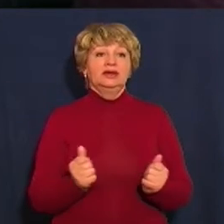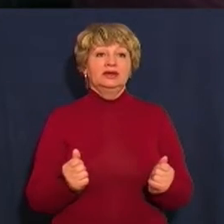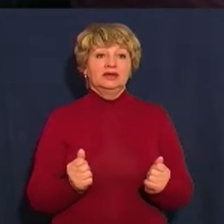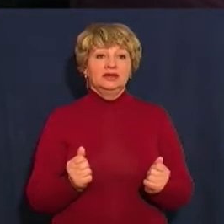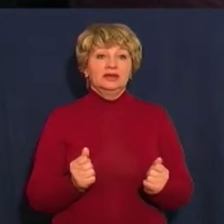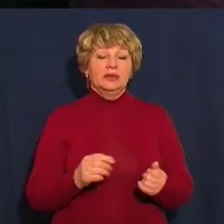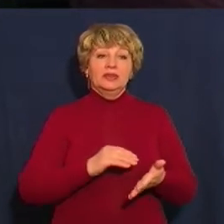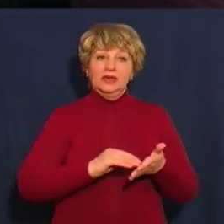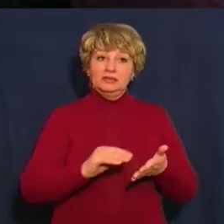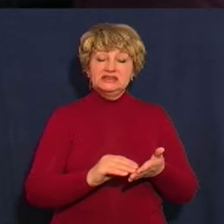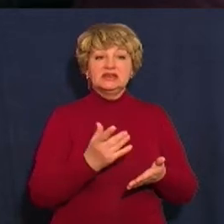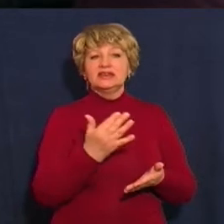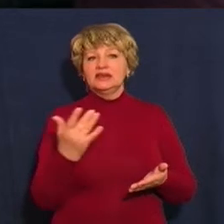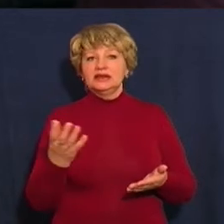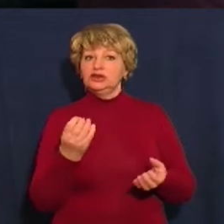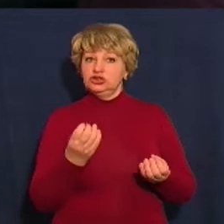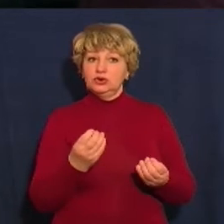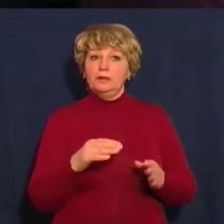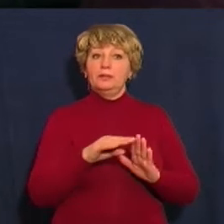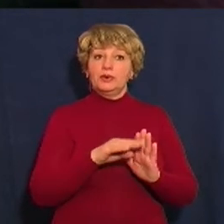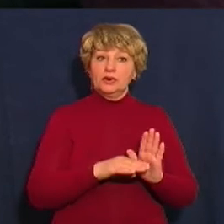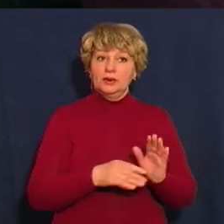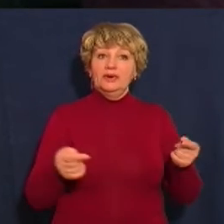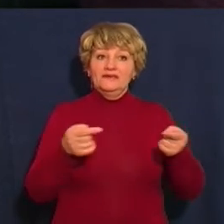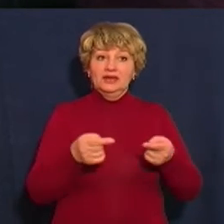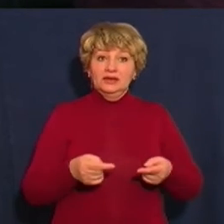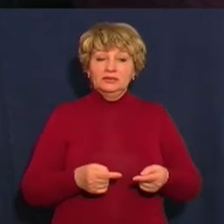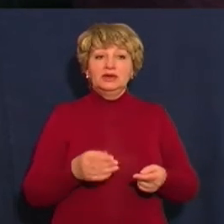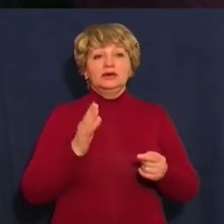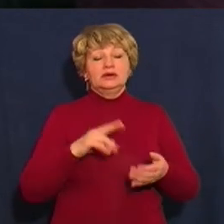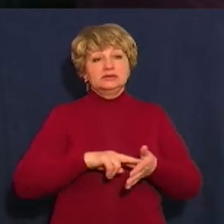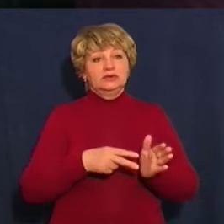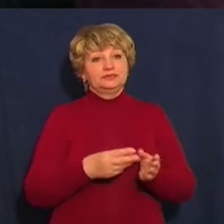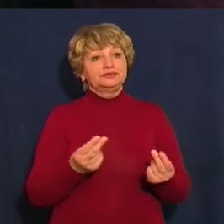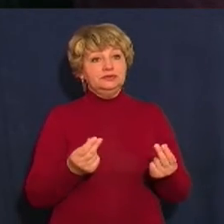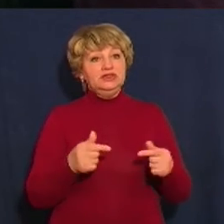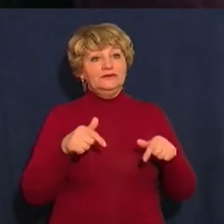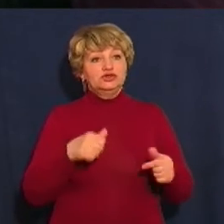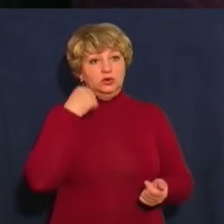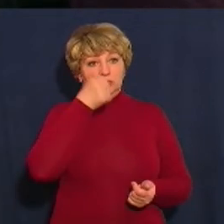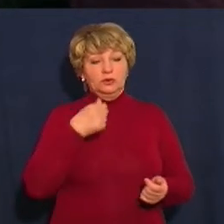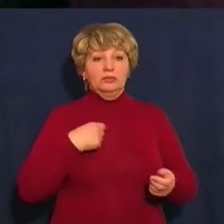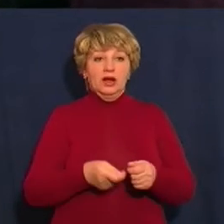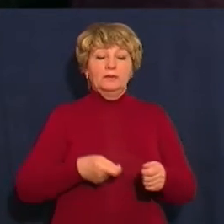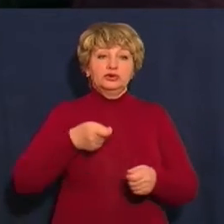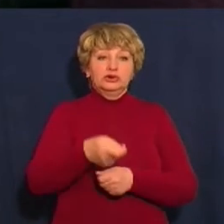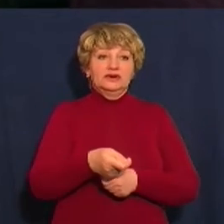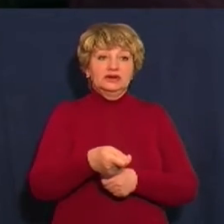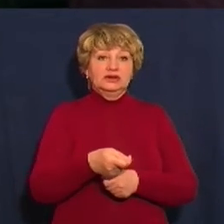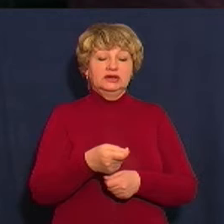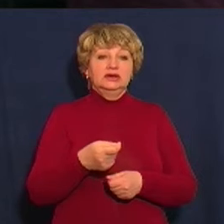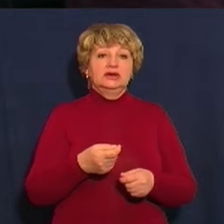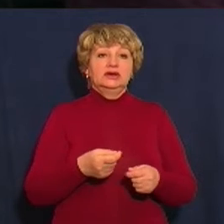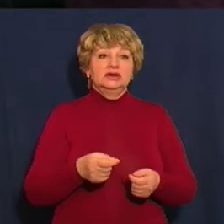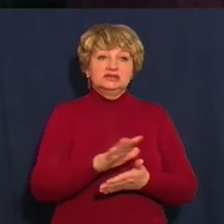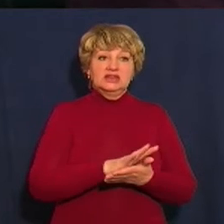написати ще декілька програм, відповідно, програмах передбачати коштів. Одне, що ми в цьому році подавали до програми розвитку, ну, в